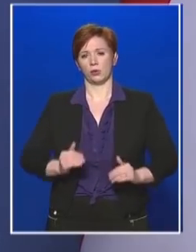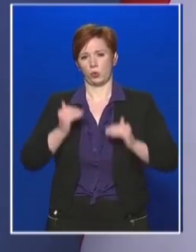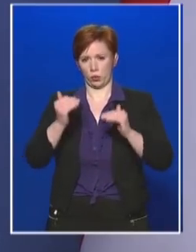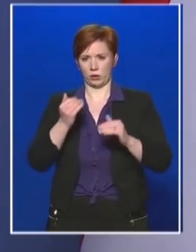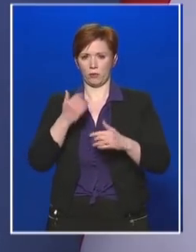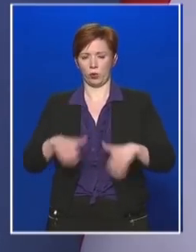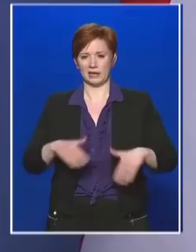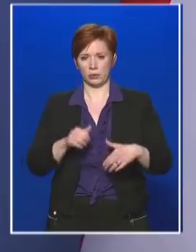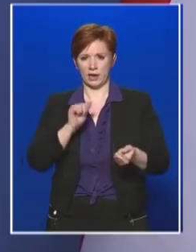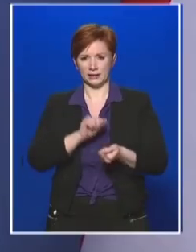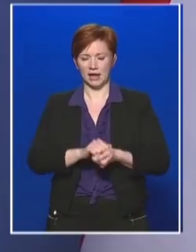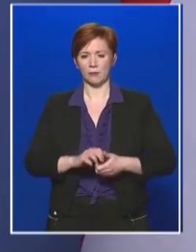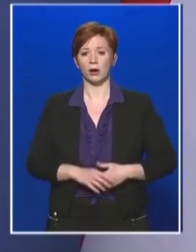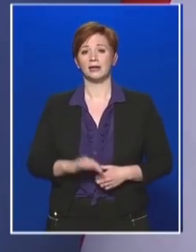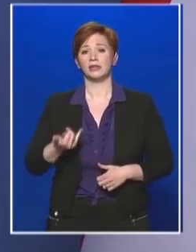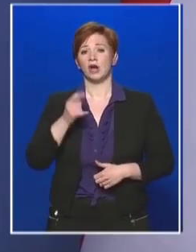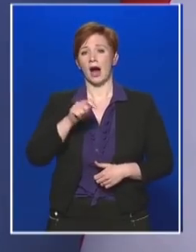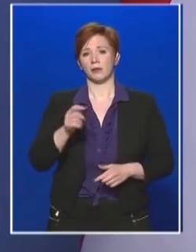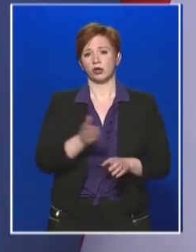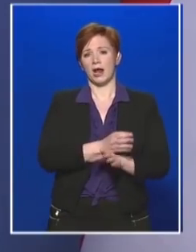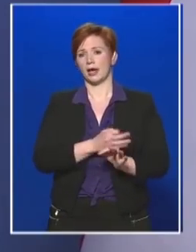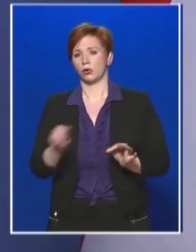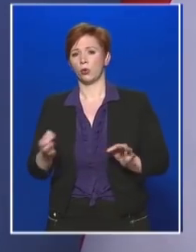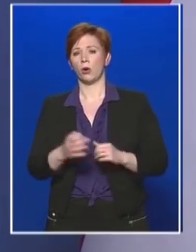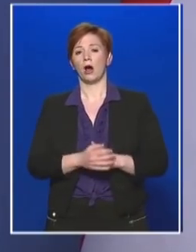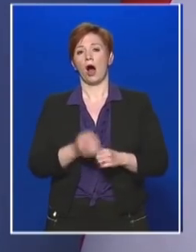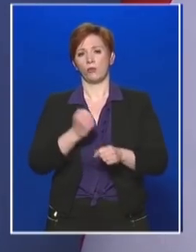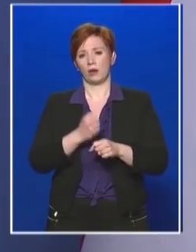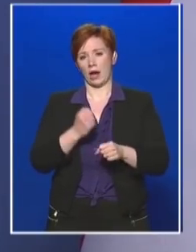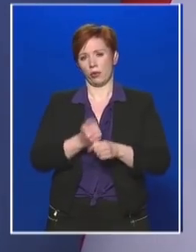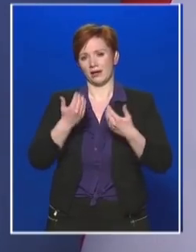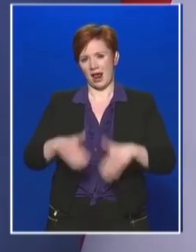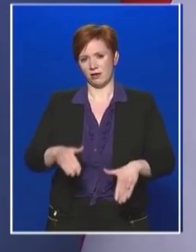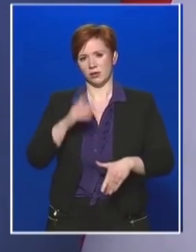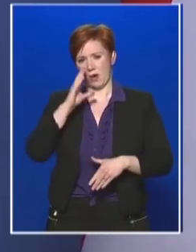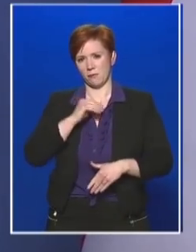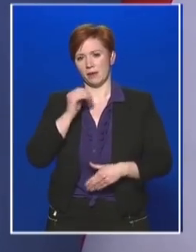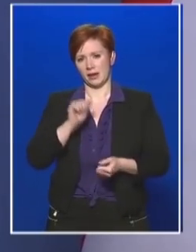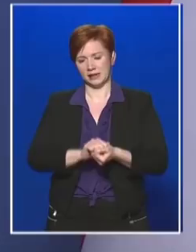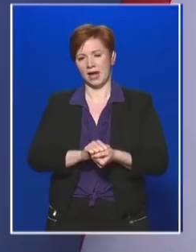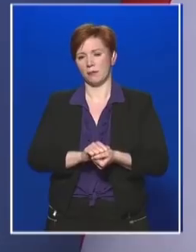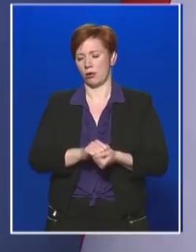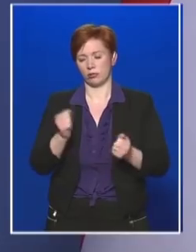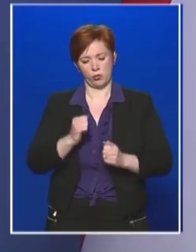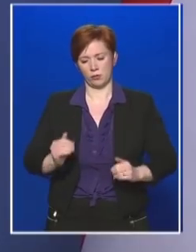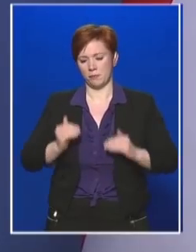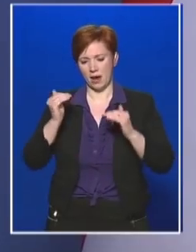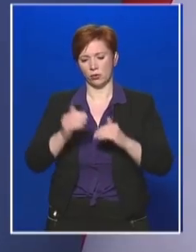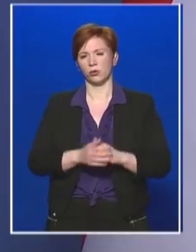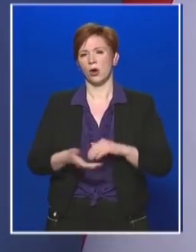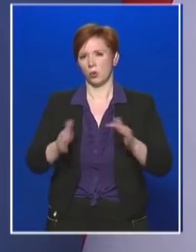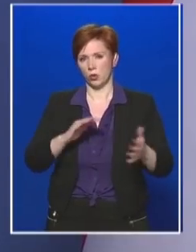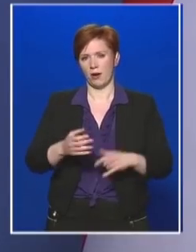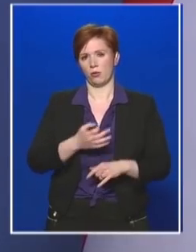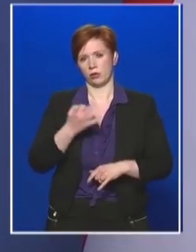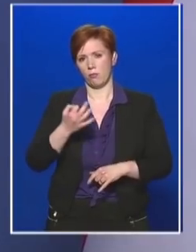látjuk, hogy április elejétől a munkanélküli, vagy a munkájukat elvesztők száma drámai a megnőtt, napi 4 ezer körüli